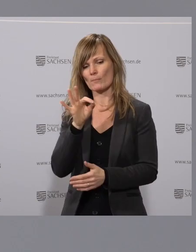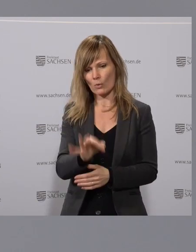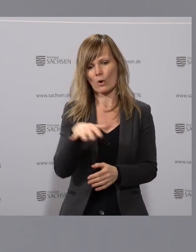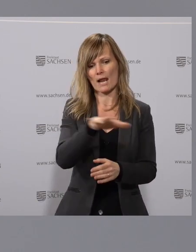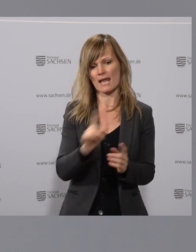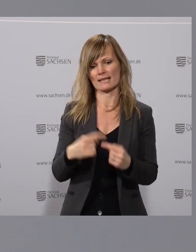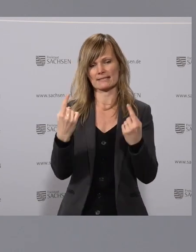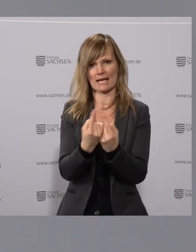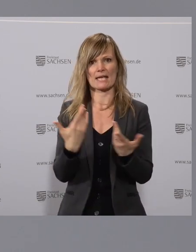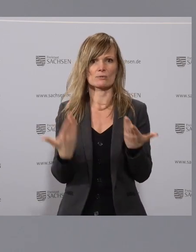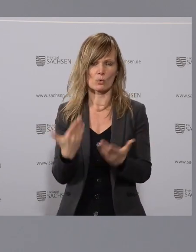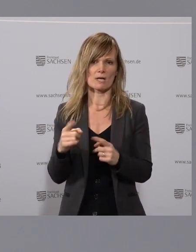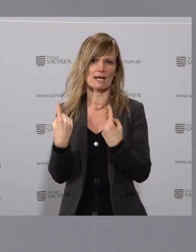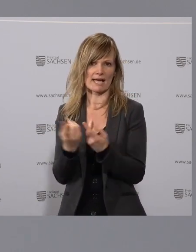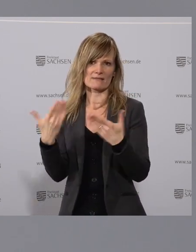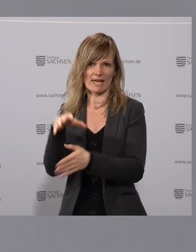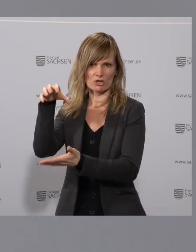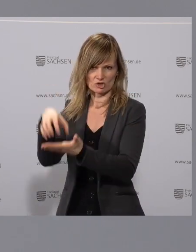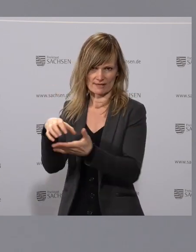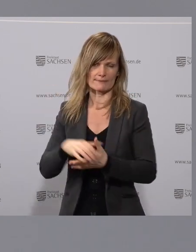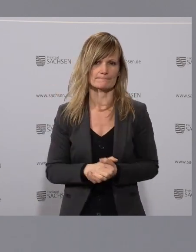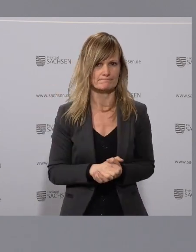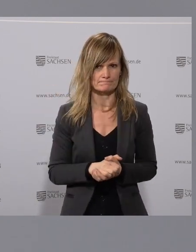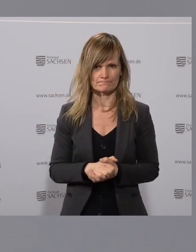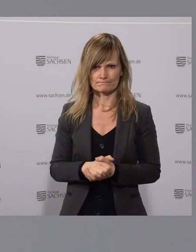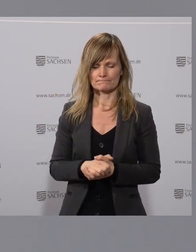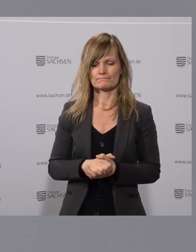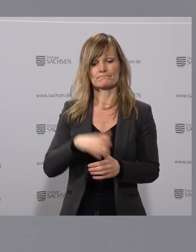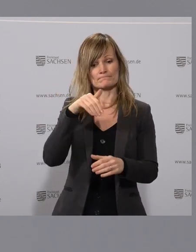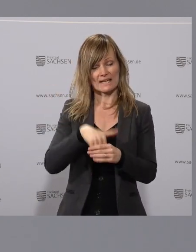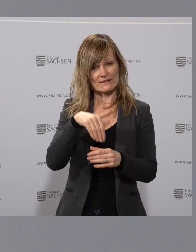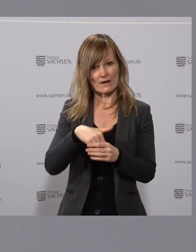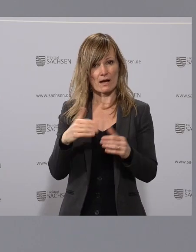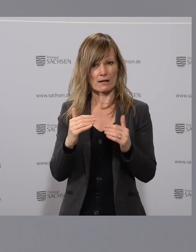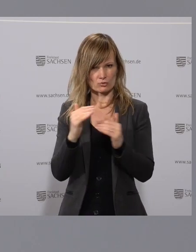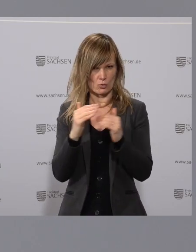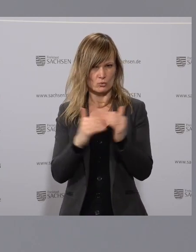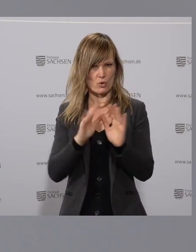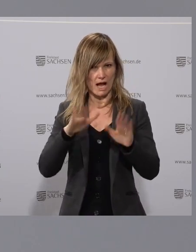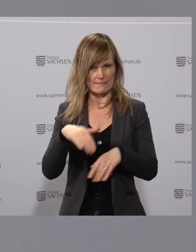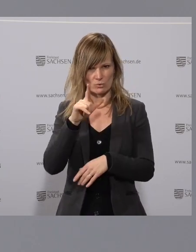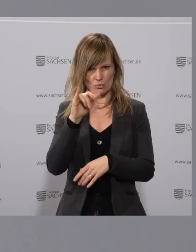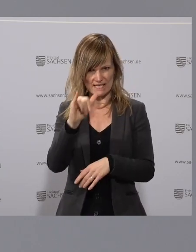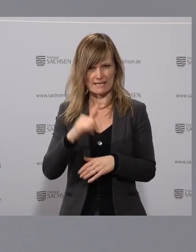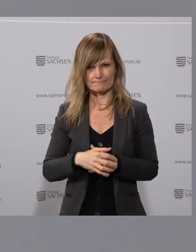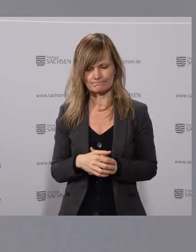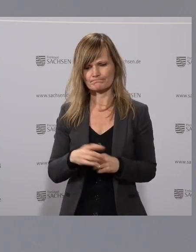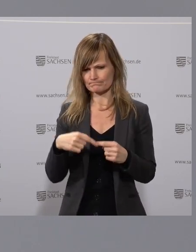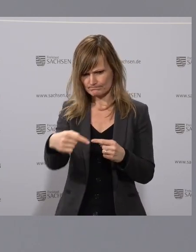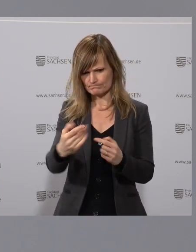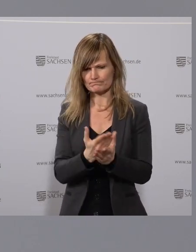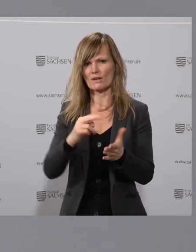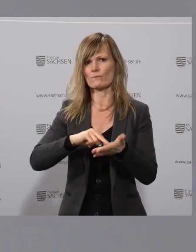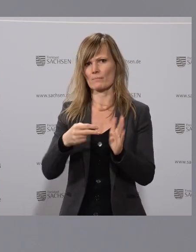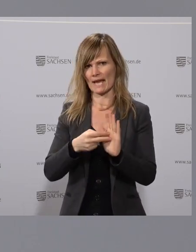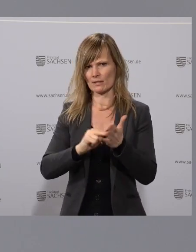kreisfreie Stadt haben. Die Infrastruktur ab Juni, auch dazu haben wir Vorkehrungen getroffen und werden